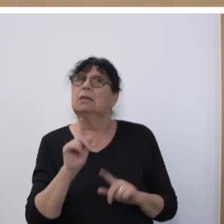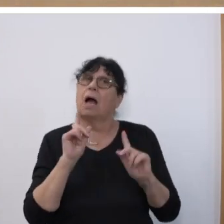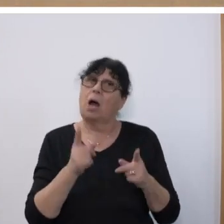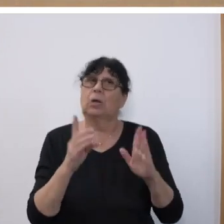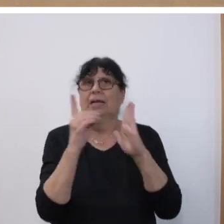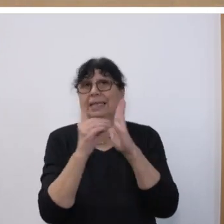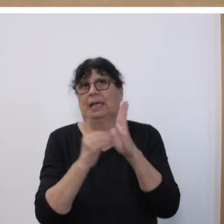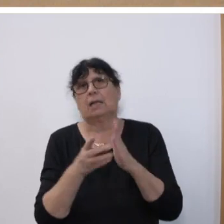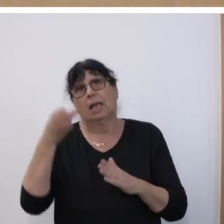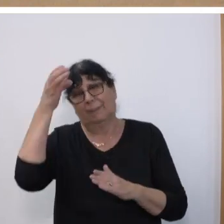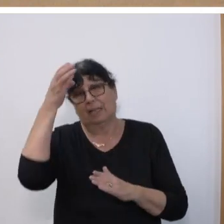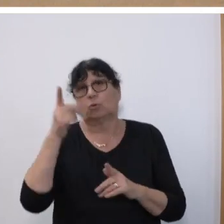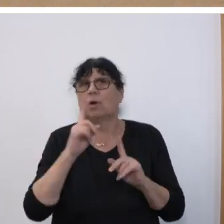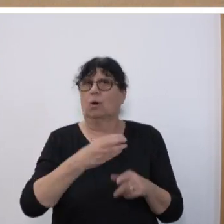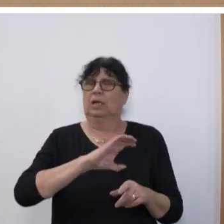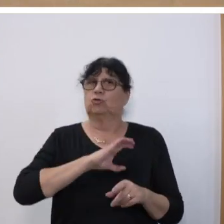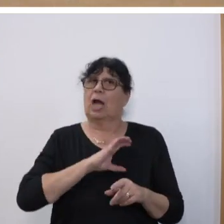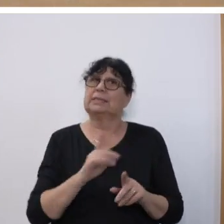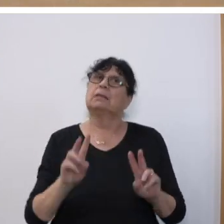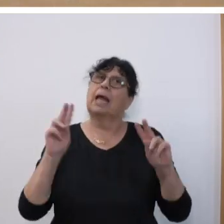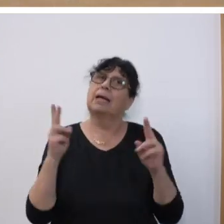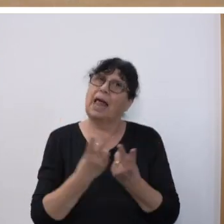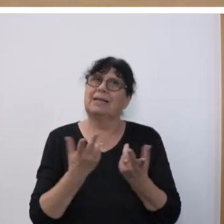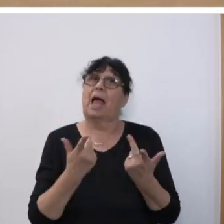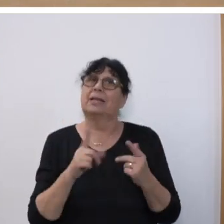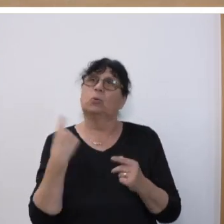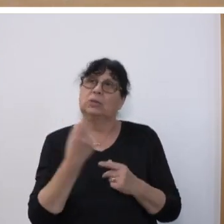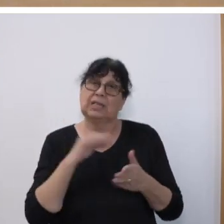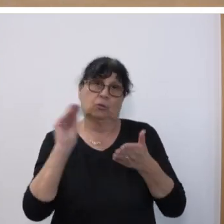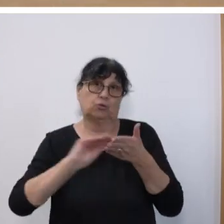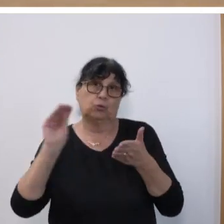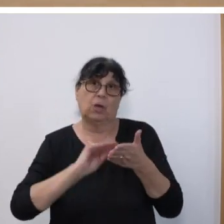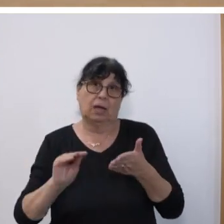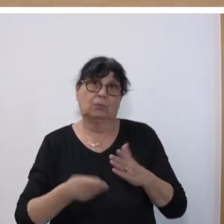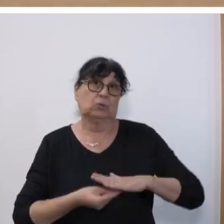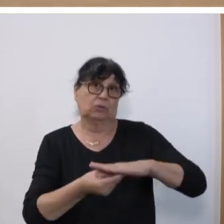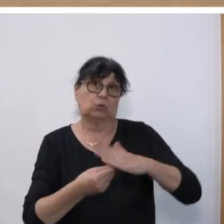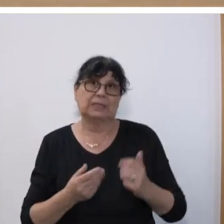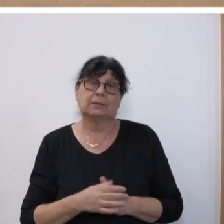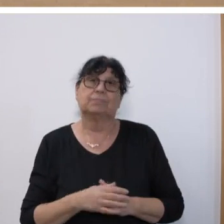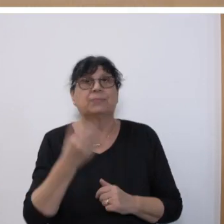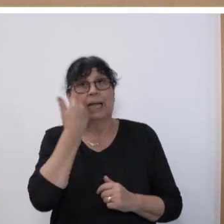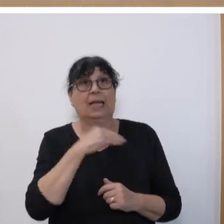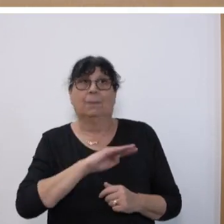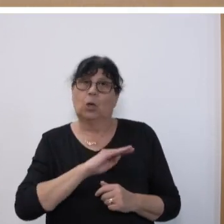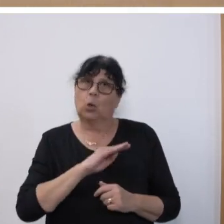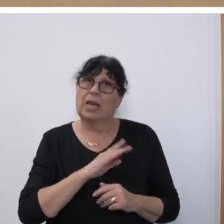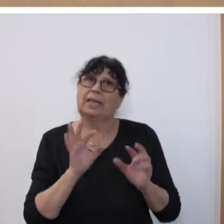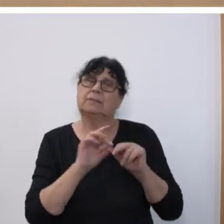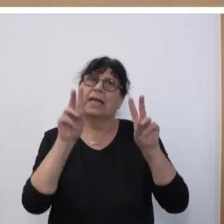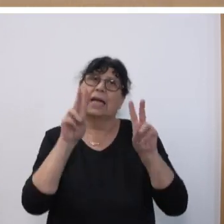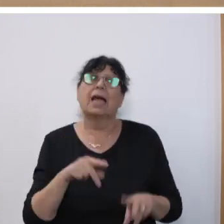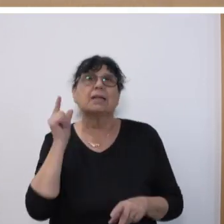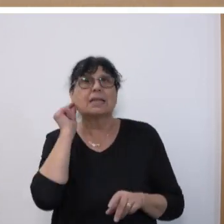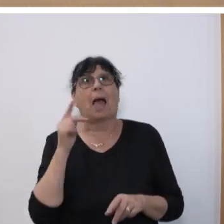digitale Bildung auch zur Chancengerechtigkeit unserer Schülerinnen und Schüler beitragen kann. Liebe Kolleginnen und Kollegen, sehr geehrte Damen